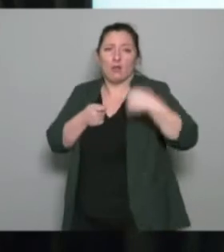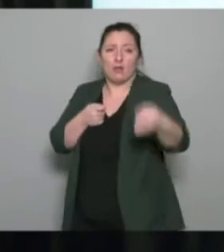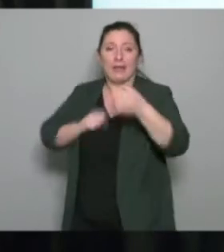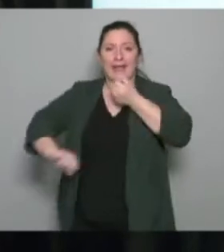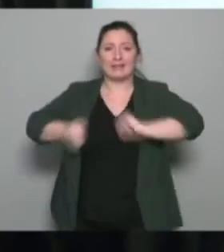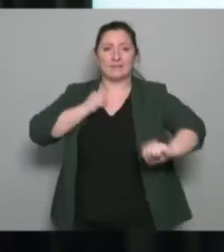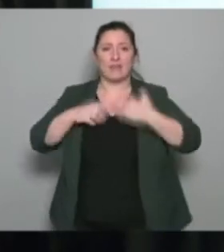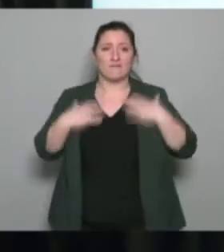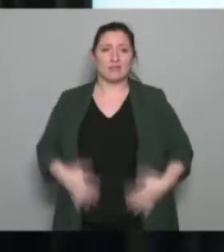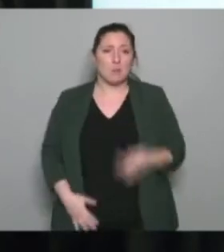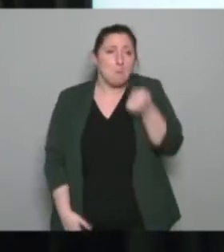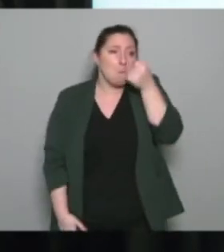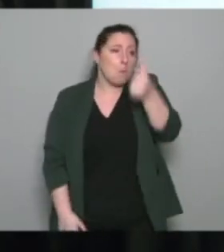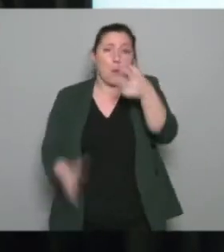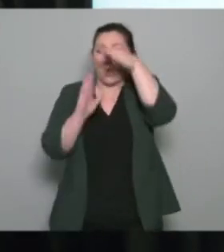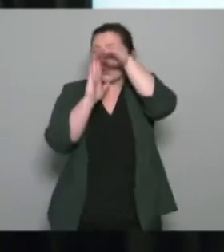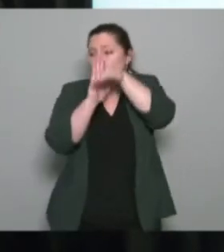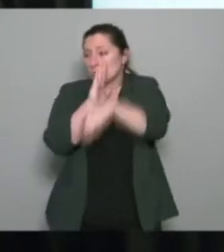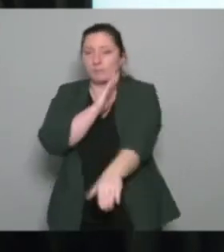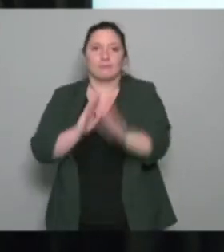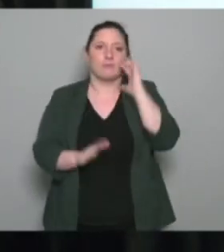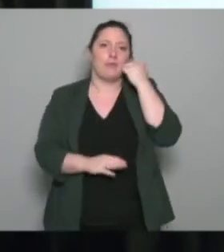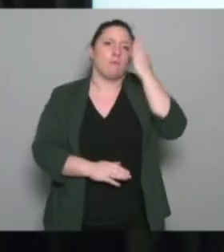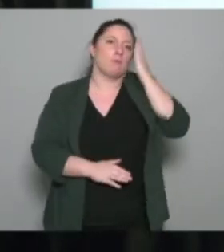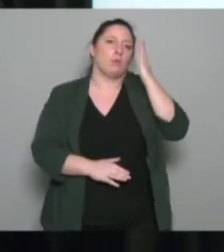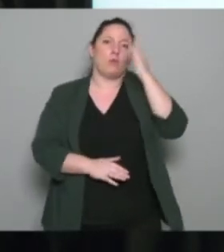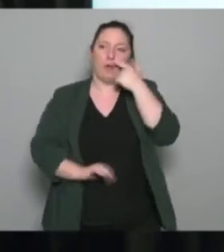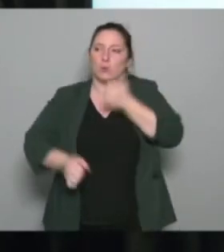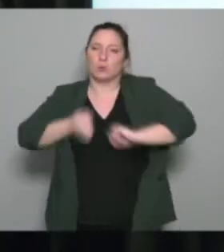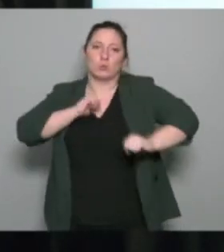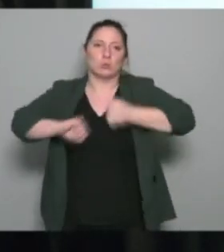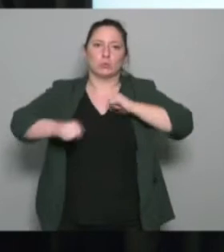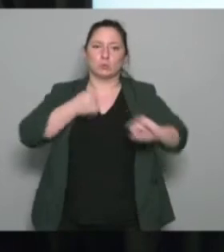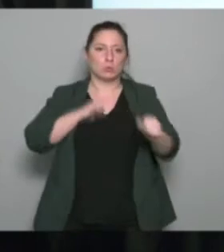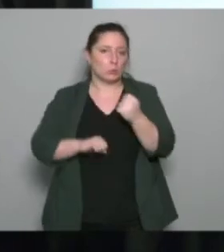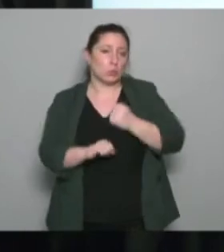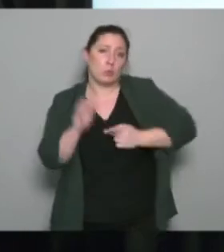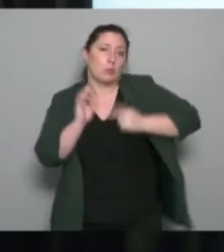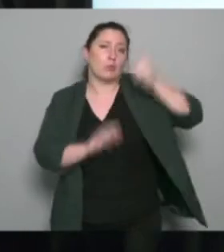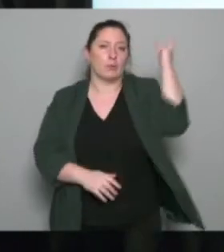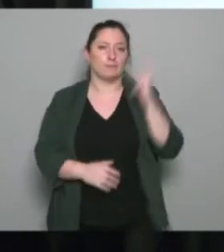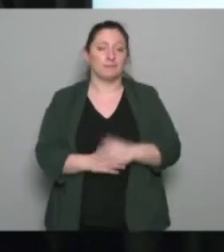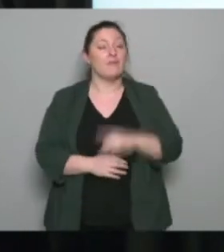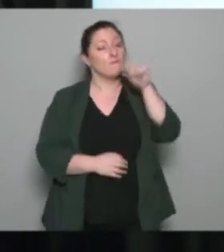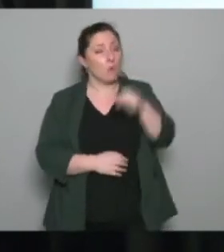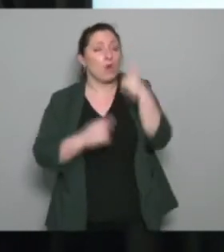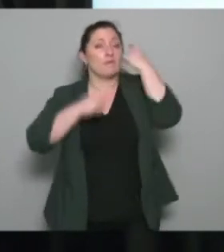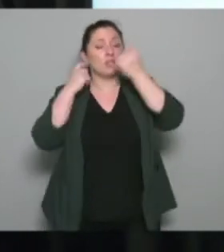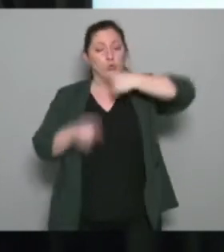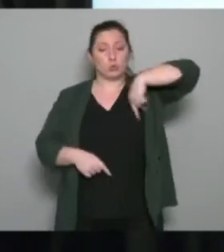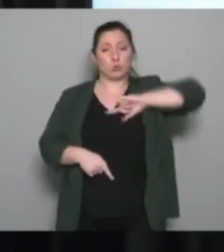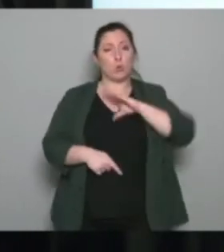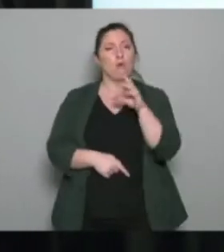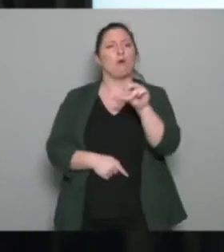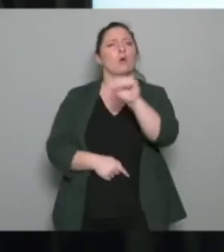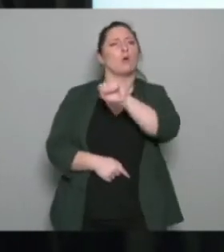quotidienne donc il y ce besoin qui se fait ressortir ressentir de pratiques sportives donc on doit réfléchir au niveau du